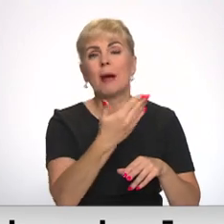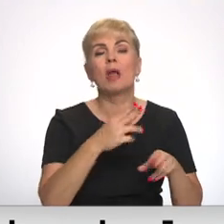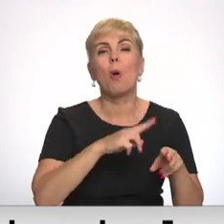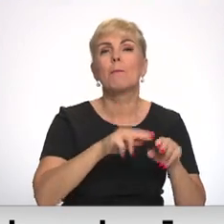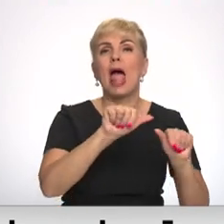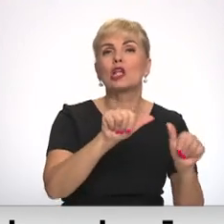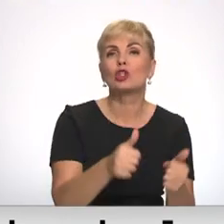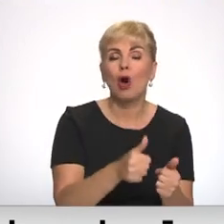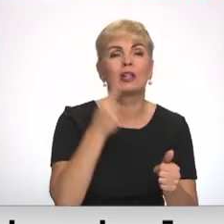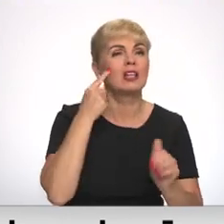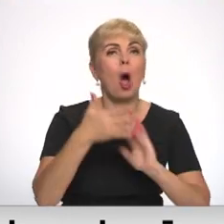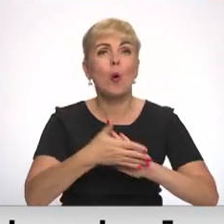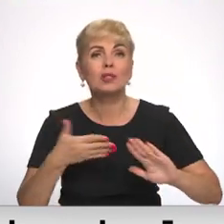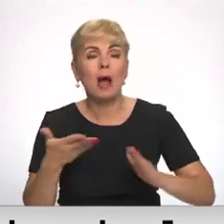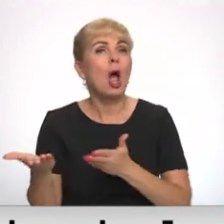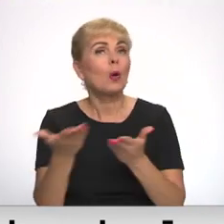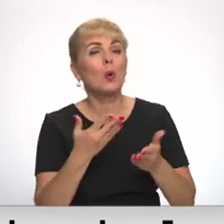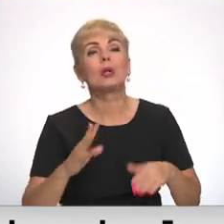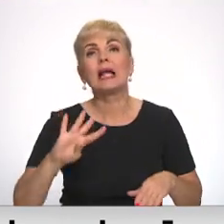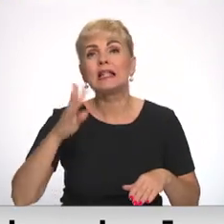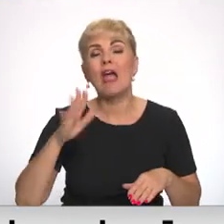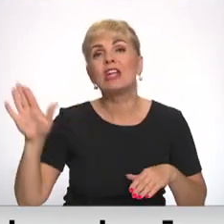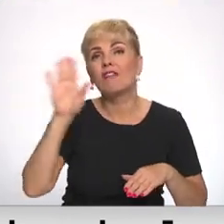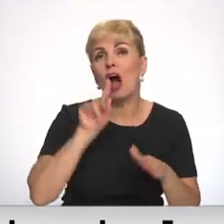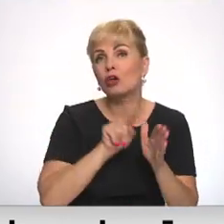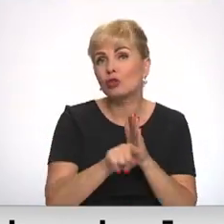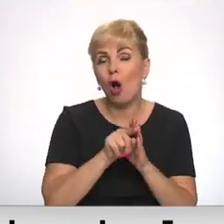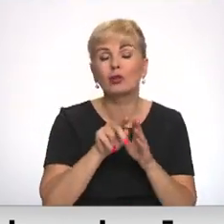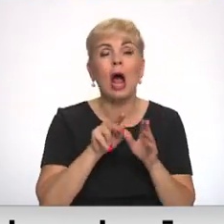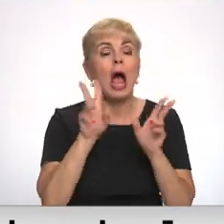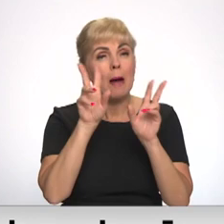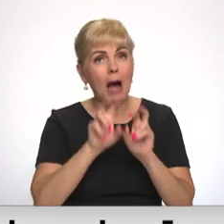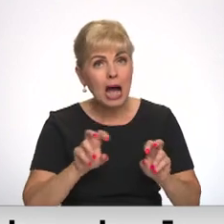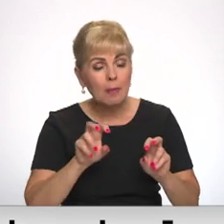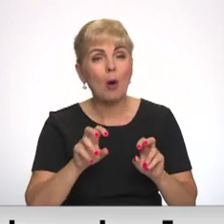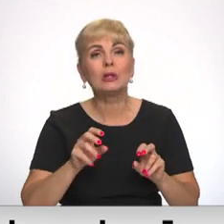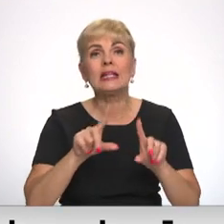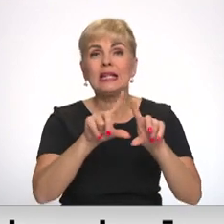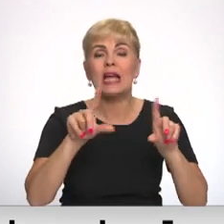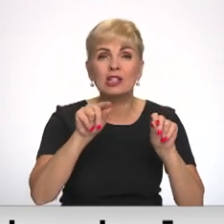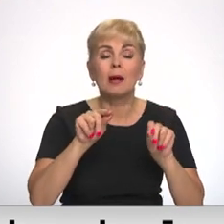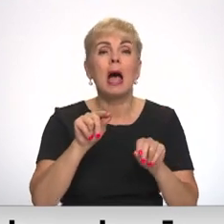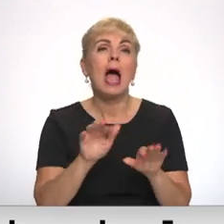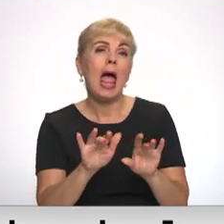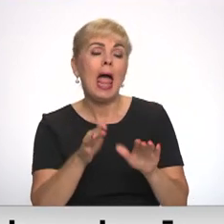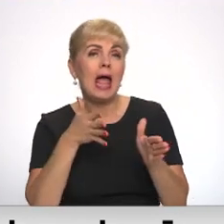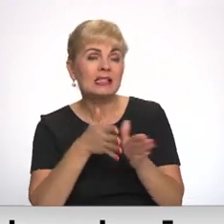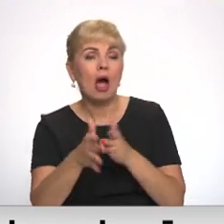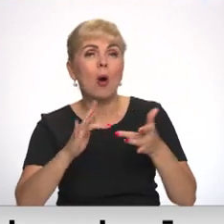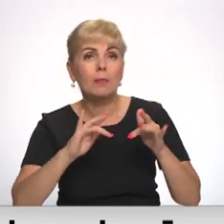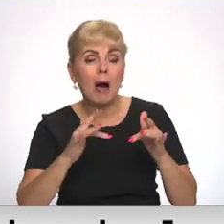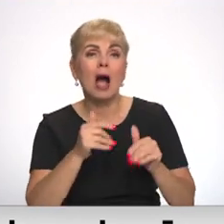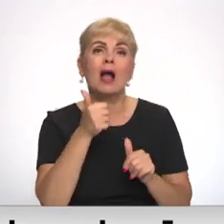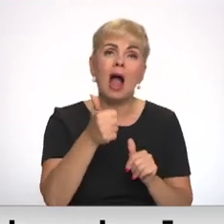un arī izpratnes. To, kurām no deviņām valsts kontrolas apskatītījām iestādēm ar e-pakalpojumu pieejamību gāja labāk un kurām